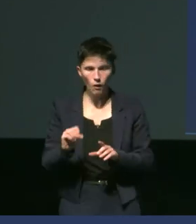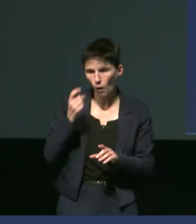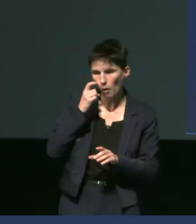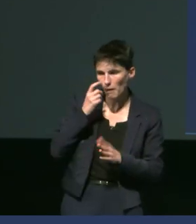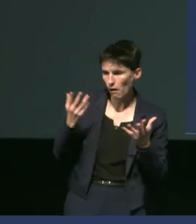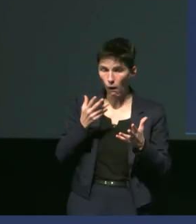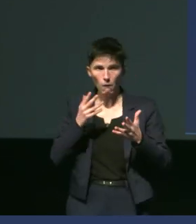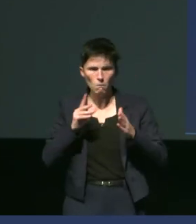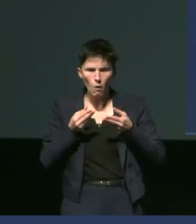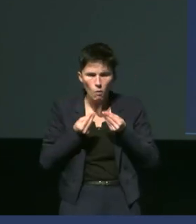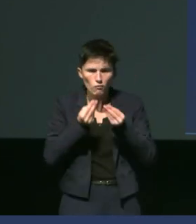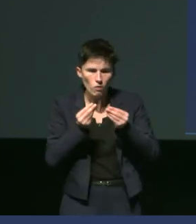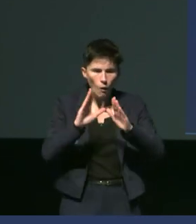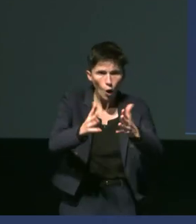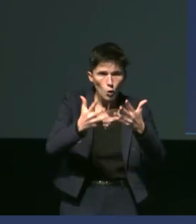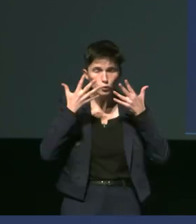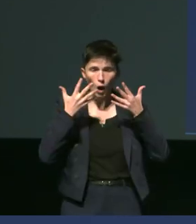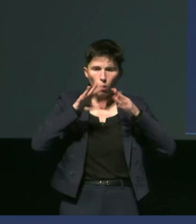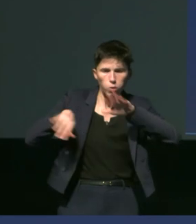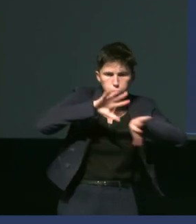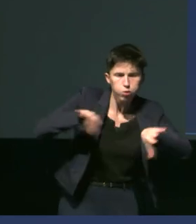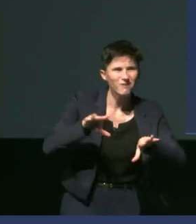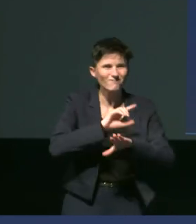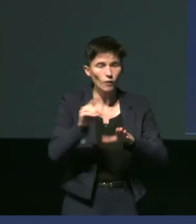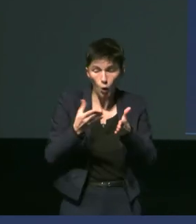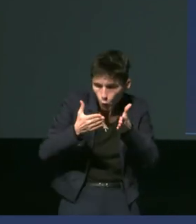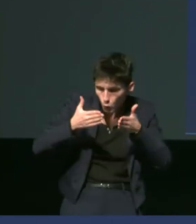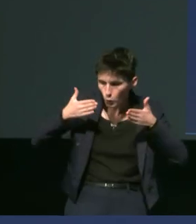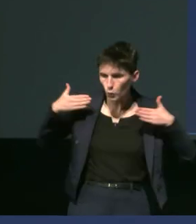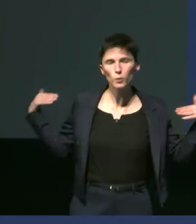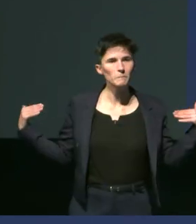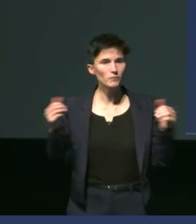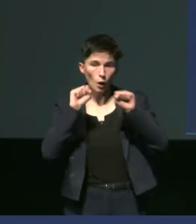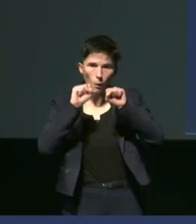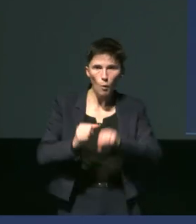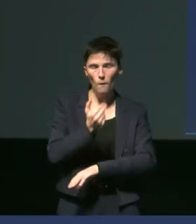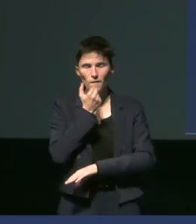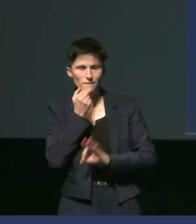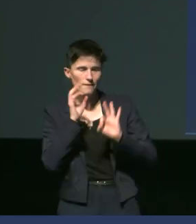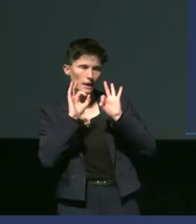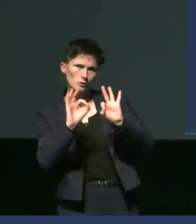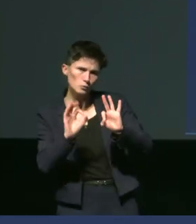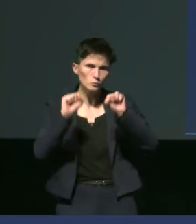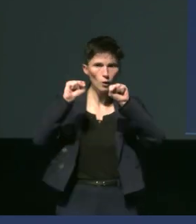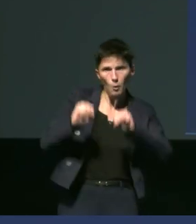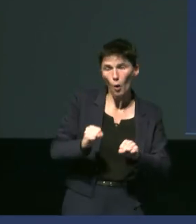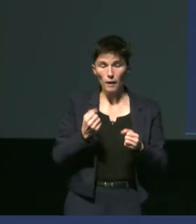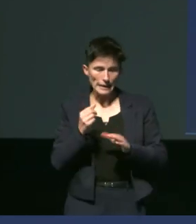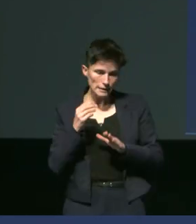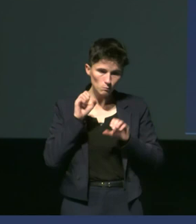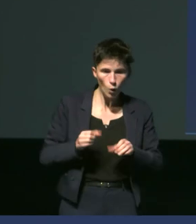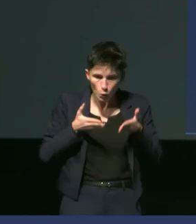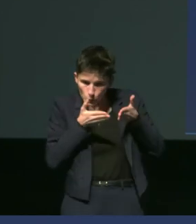turbulences à au niveau de la traîne ce qui leur permet d'être beaucoup plus efficace c'est à dire de nager à moindre effort